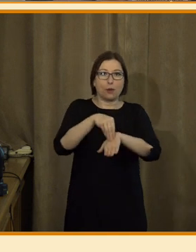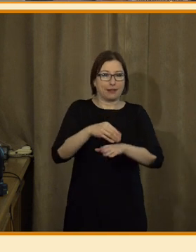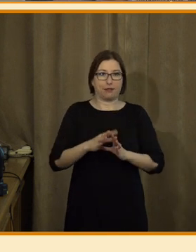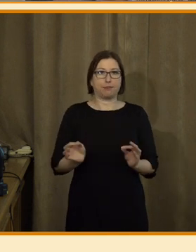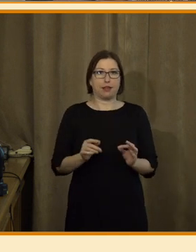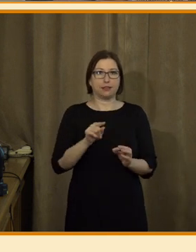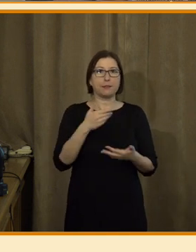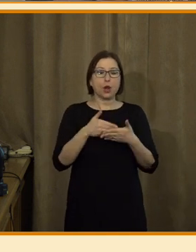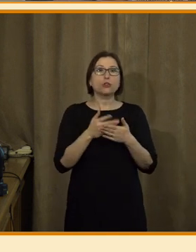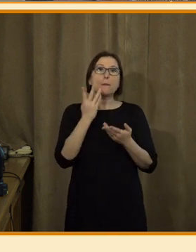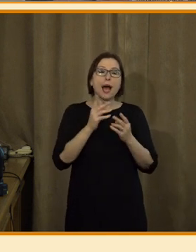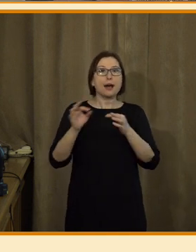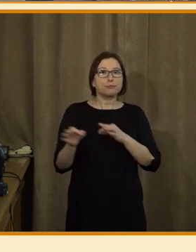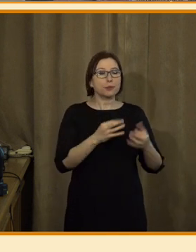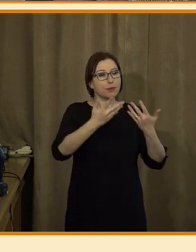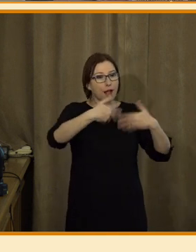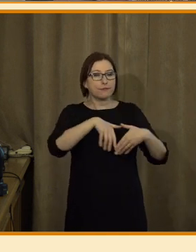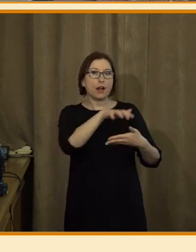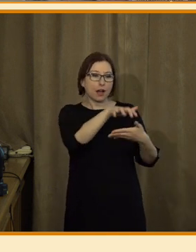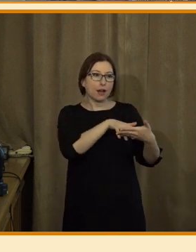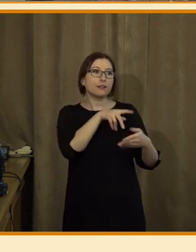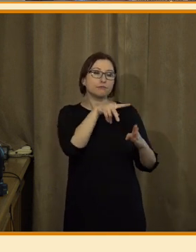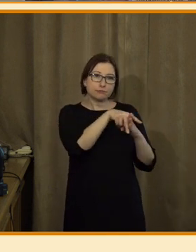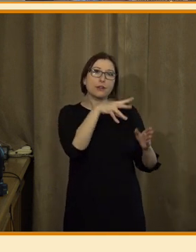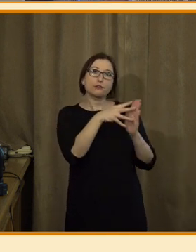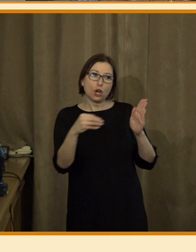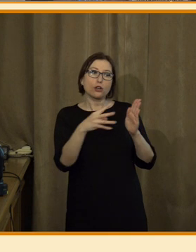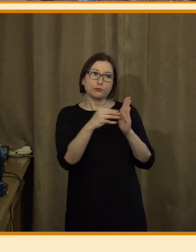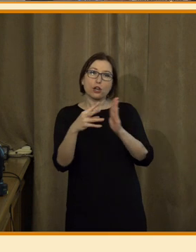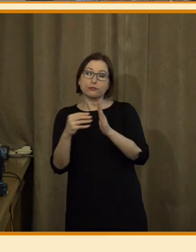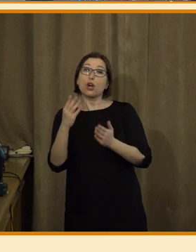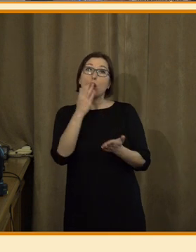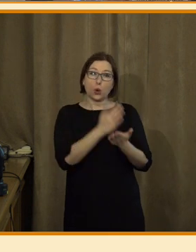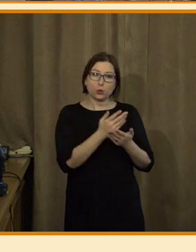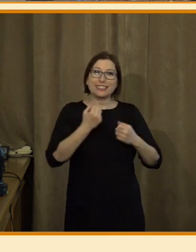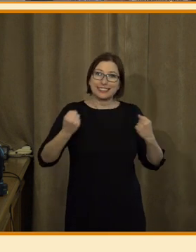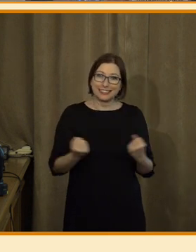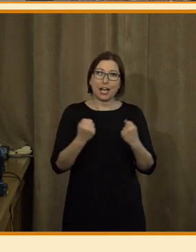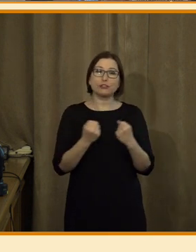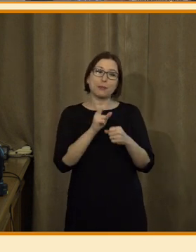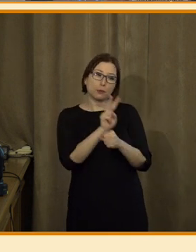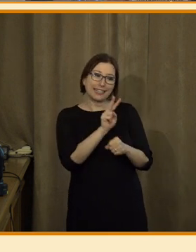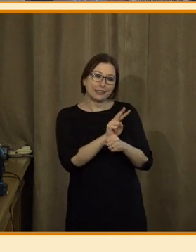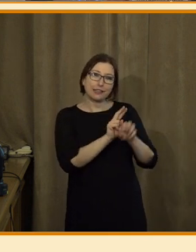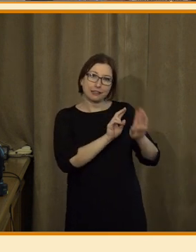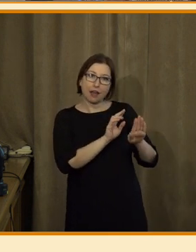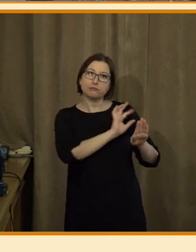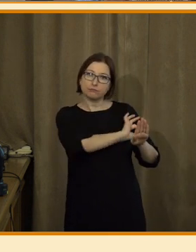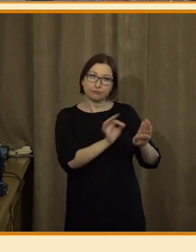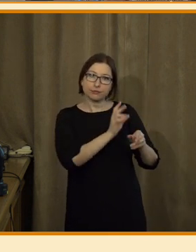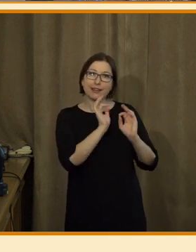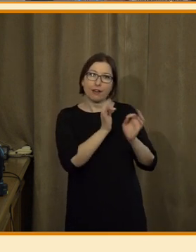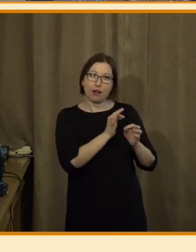připraveny pro automatickou tvorbu textů, tak dbáme na to, abychom si ten background pohlídali sami, což je důležitá věc